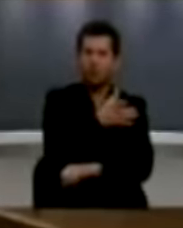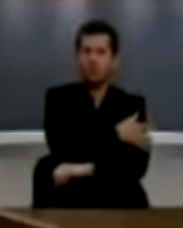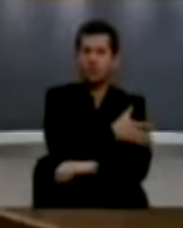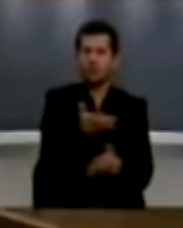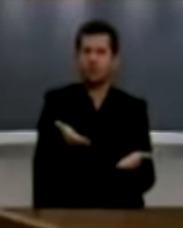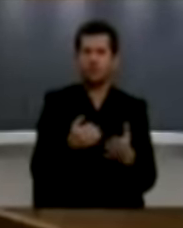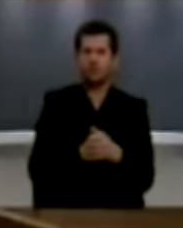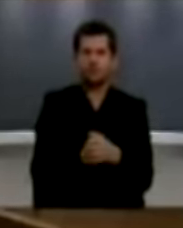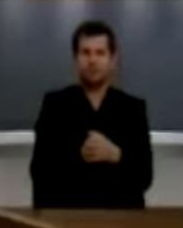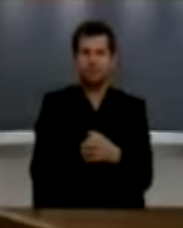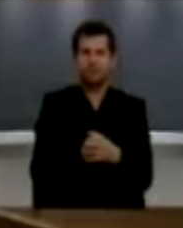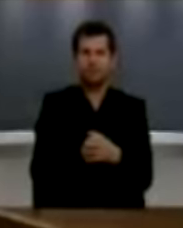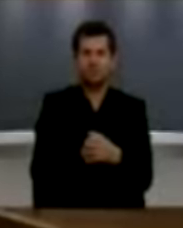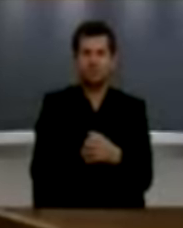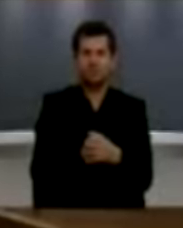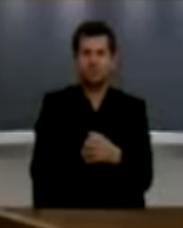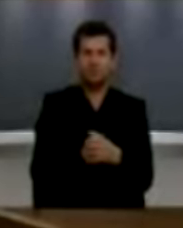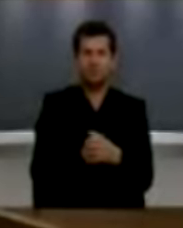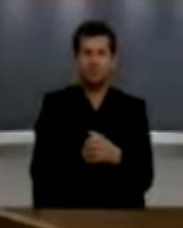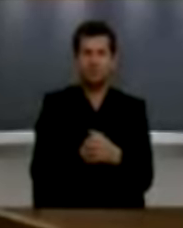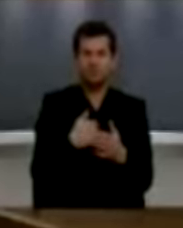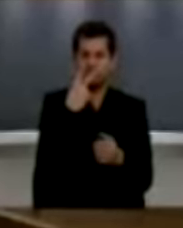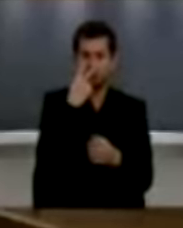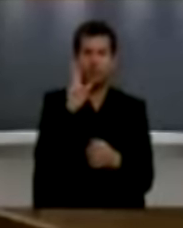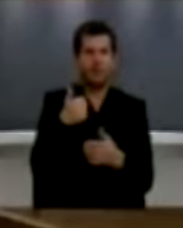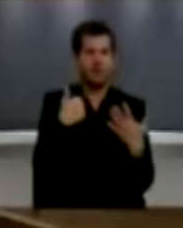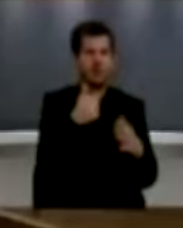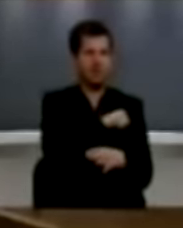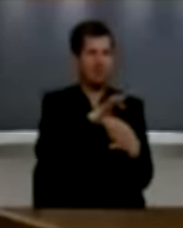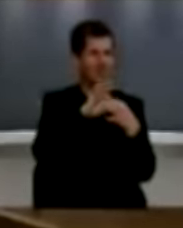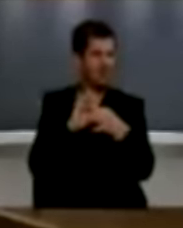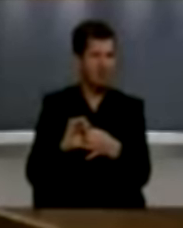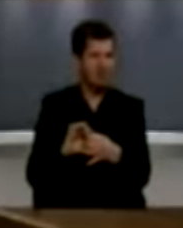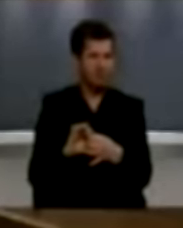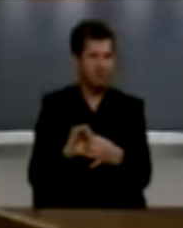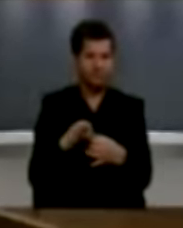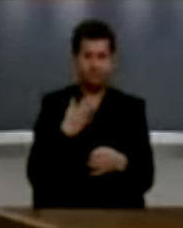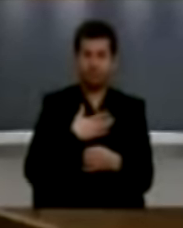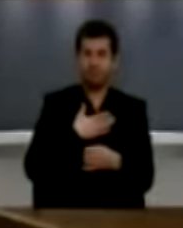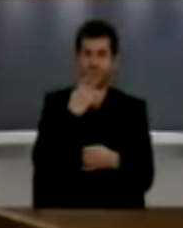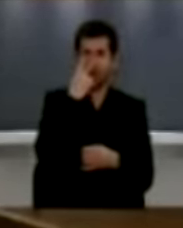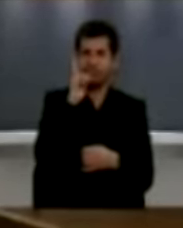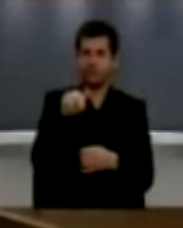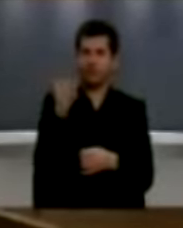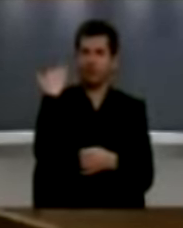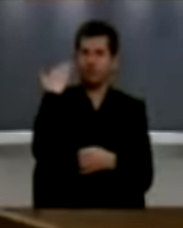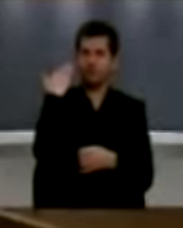Kosovës. Po sot du të shikojmë edhe që ka është bonë këto 16 vjetë. Ne, që ka ka ndodhën